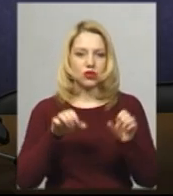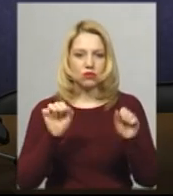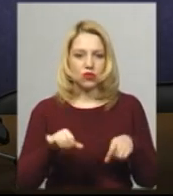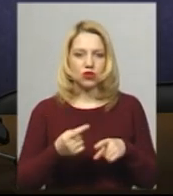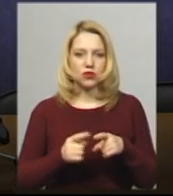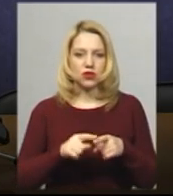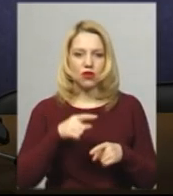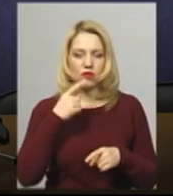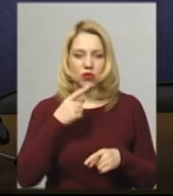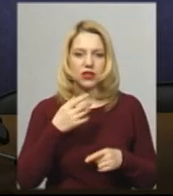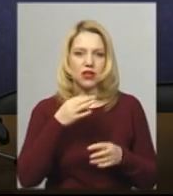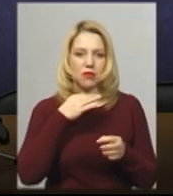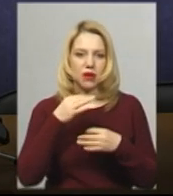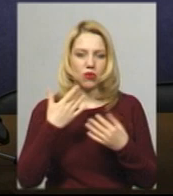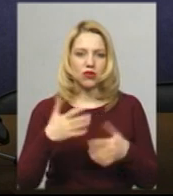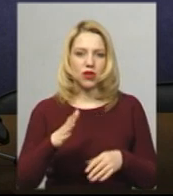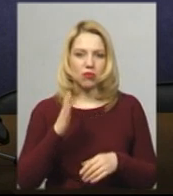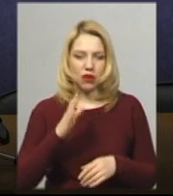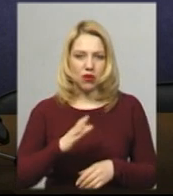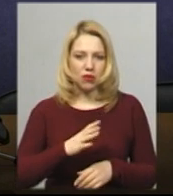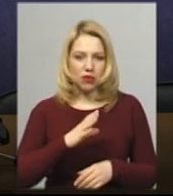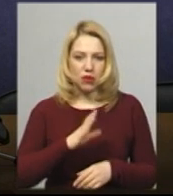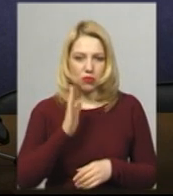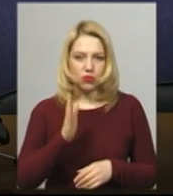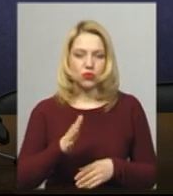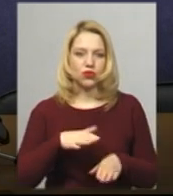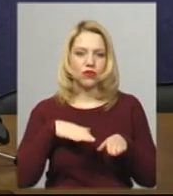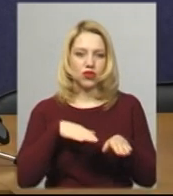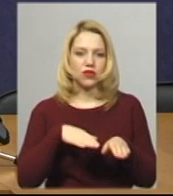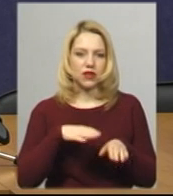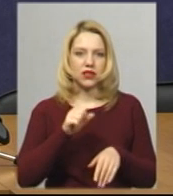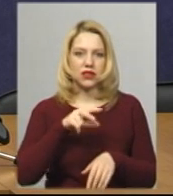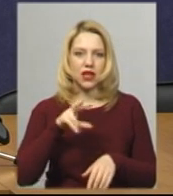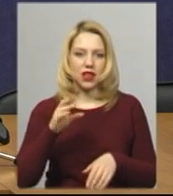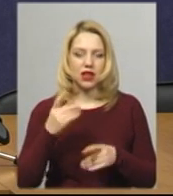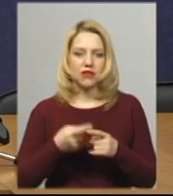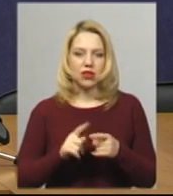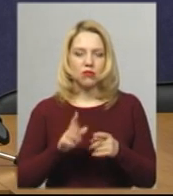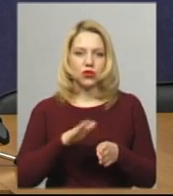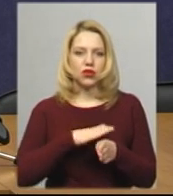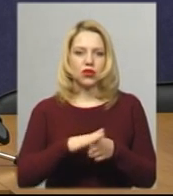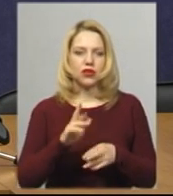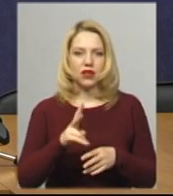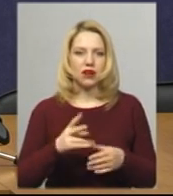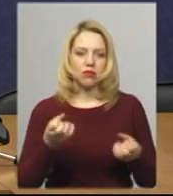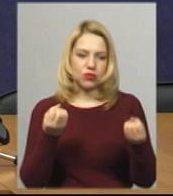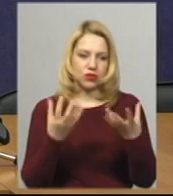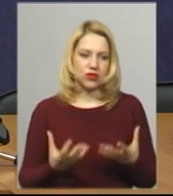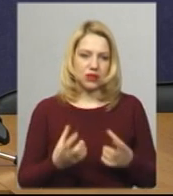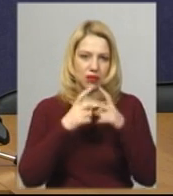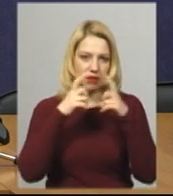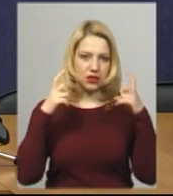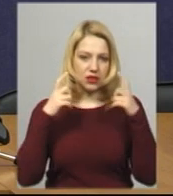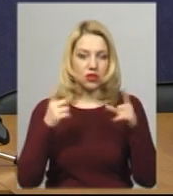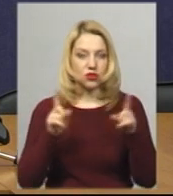говориться, вже перемовини велися. Вони будуть відшиватися, але ще раз говорю, вони будуть реалізовуватись як побутові маски. Для того,